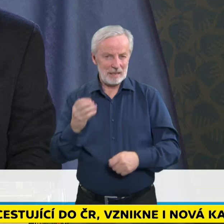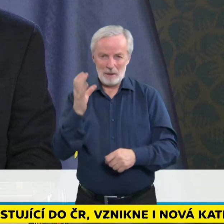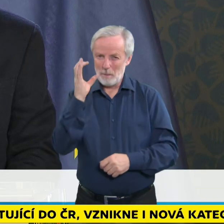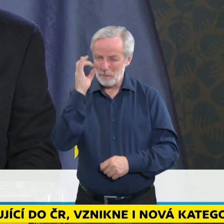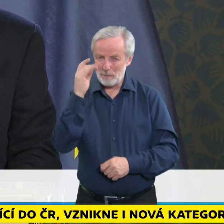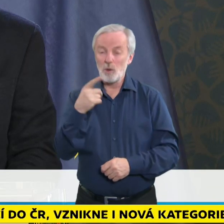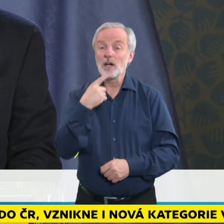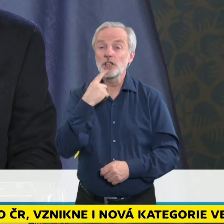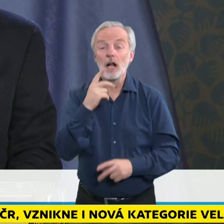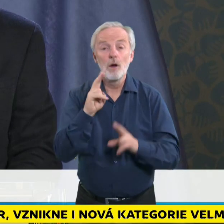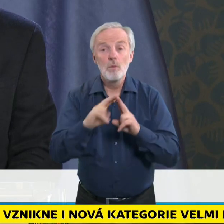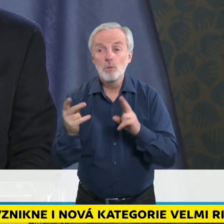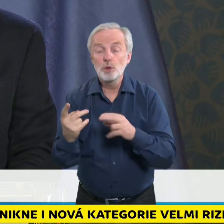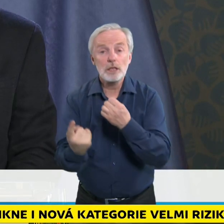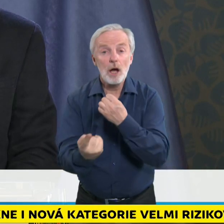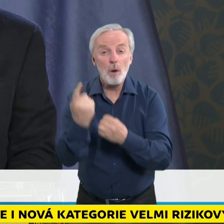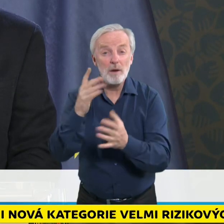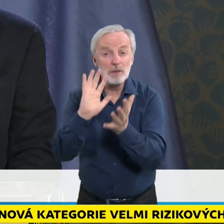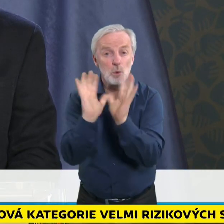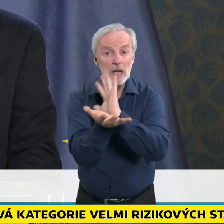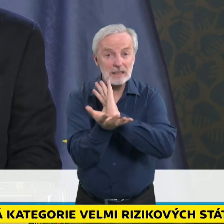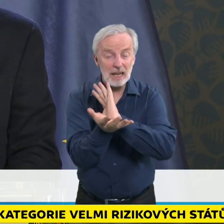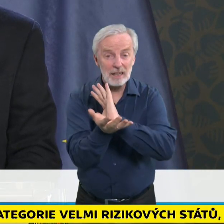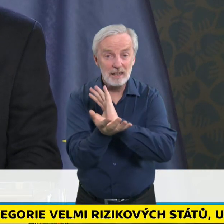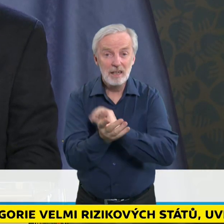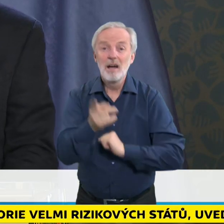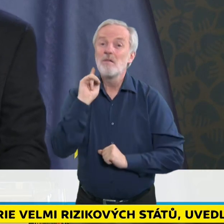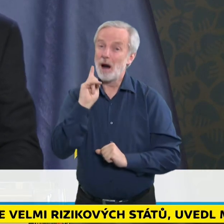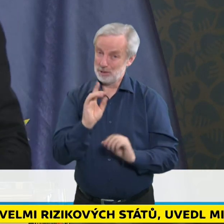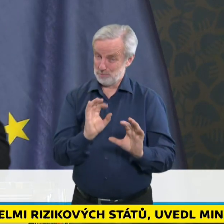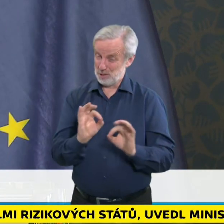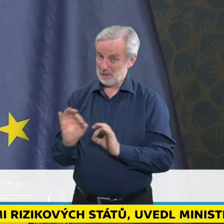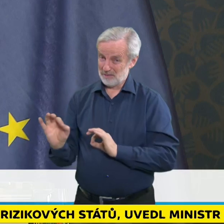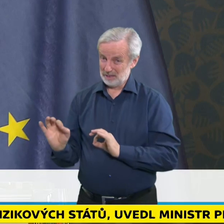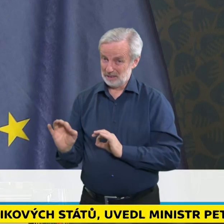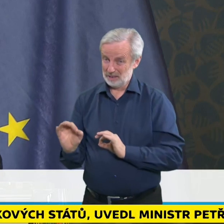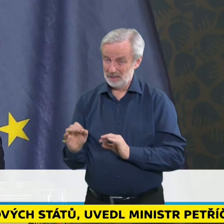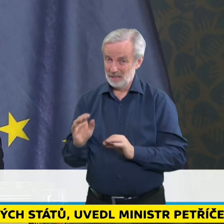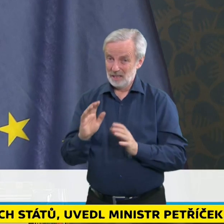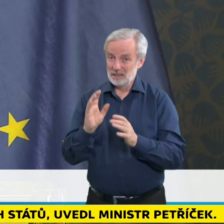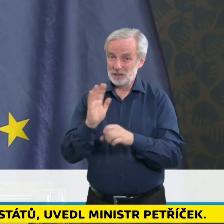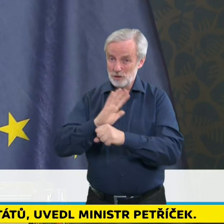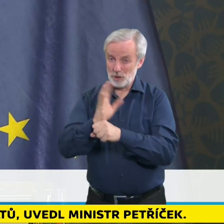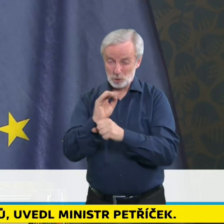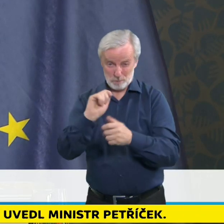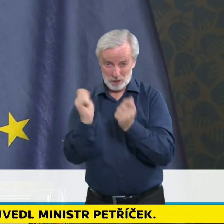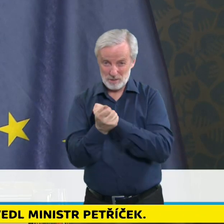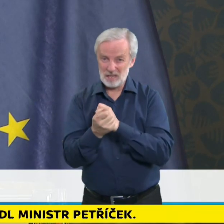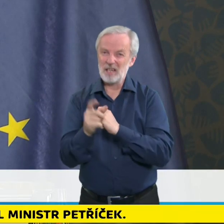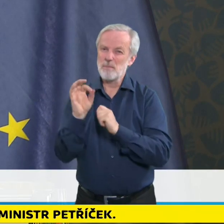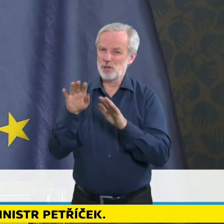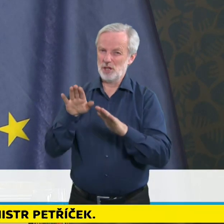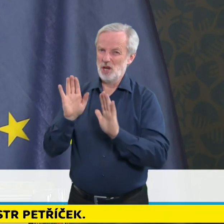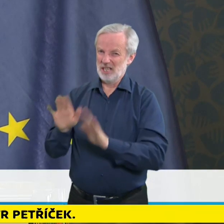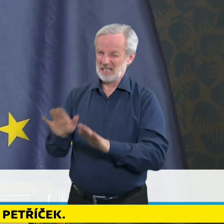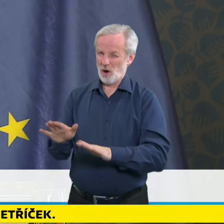mutace a že bychom měli být připraveni a že v takovou chvíli bychom měli být za tu nemocnici rádi. Budete